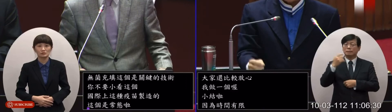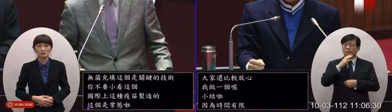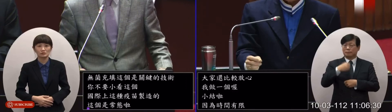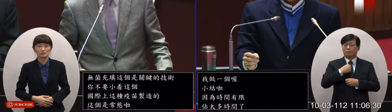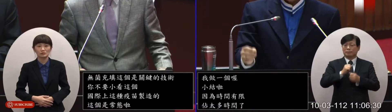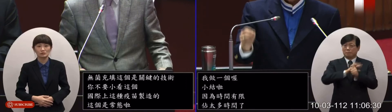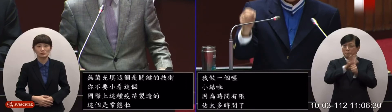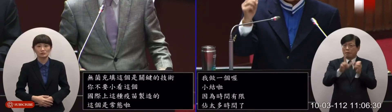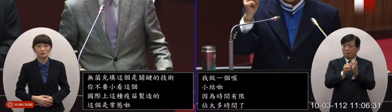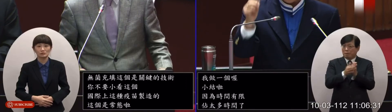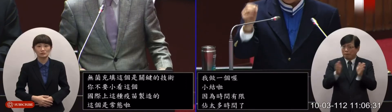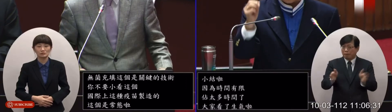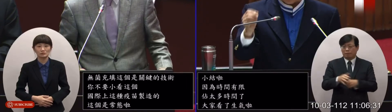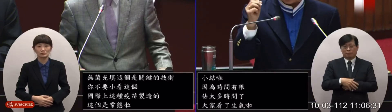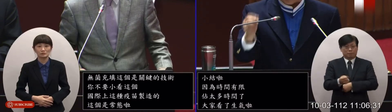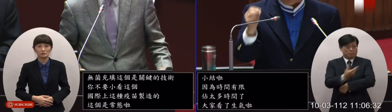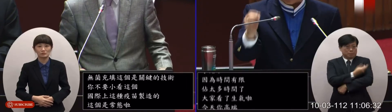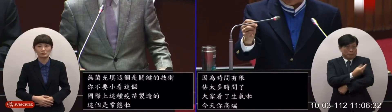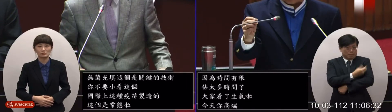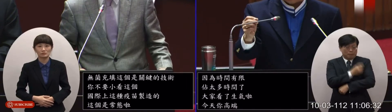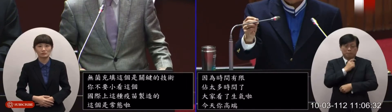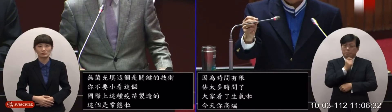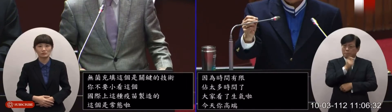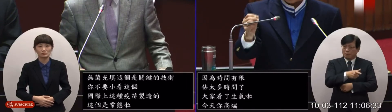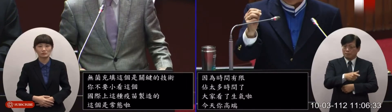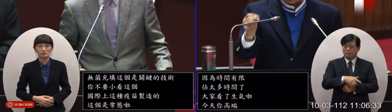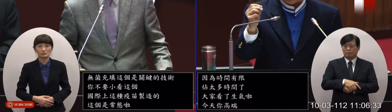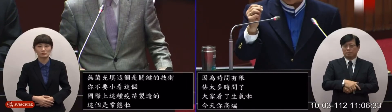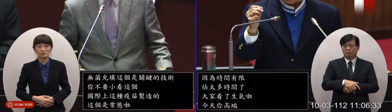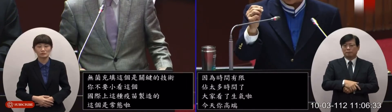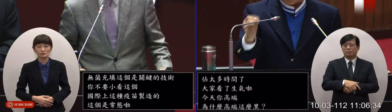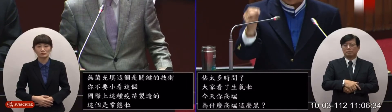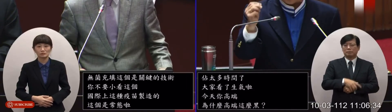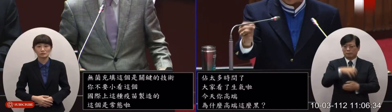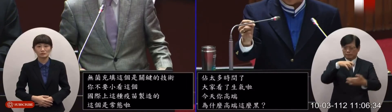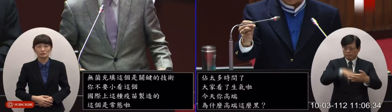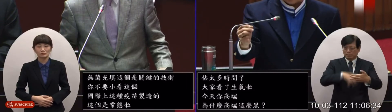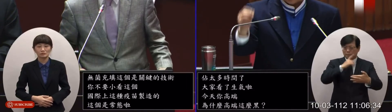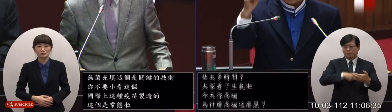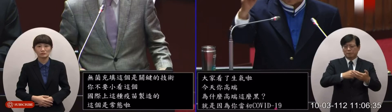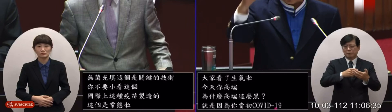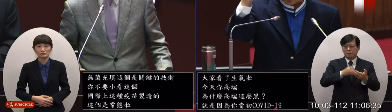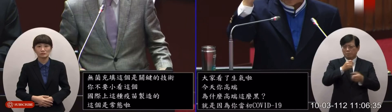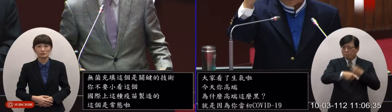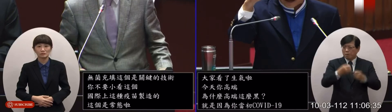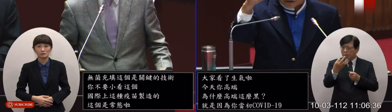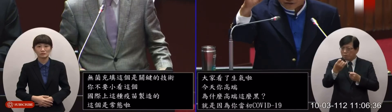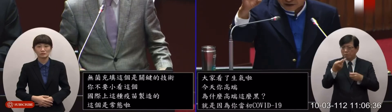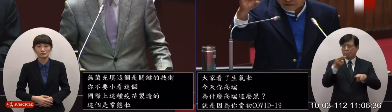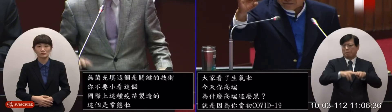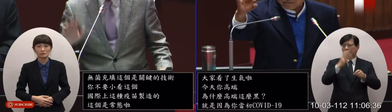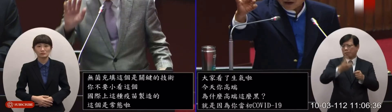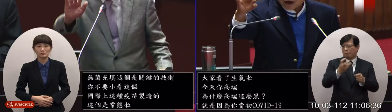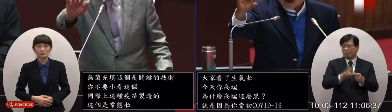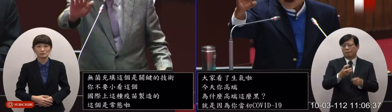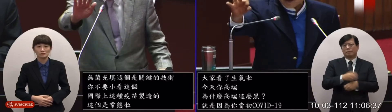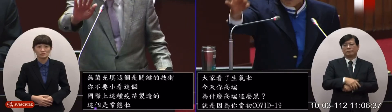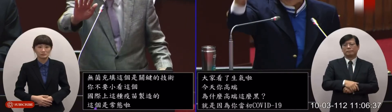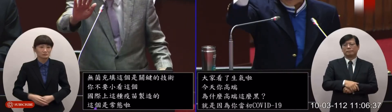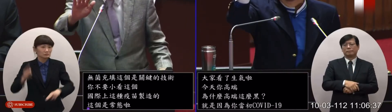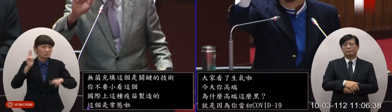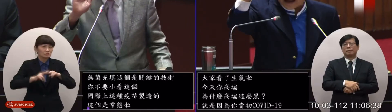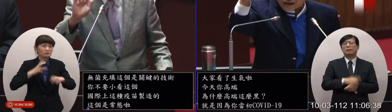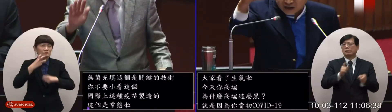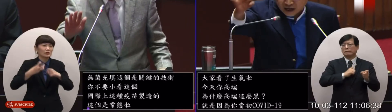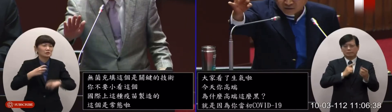-19他的疫苗採購相關的成本資料封存30年沒有封存